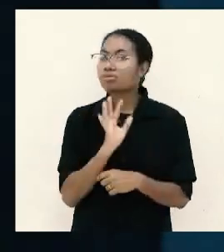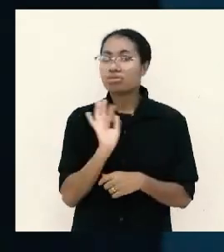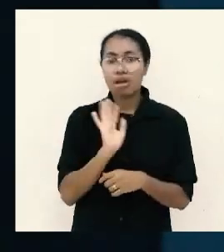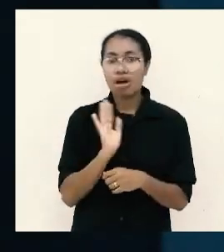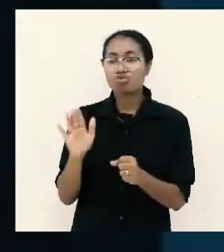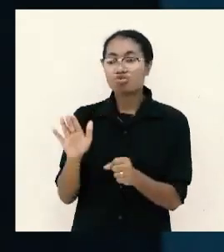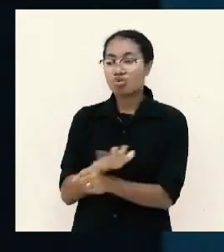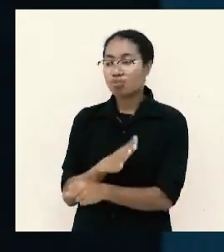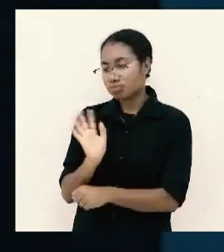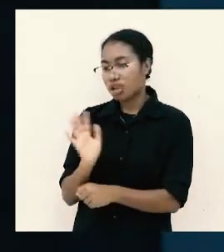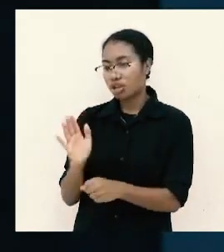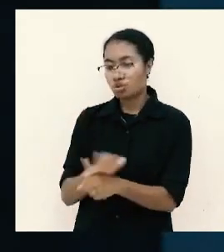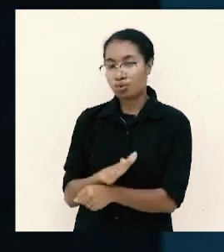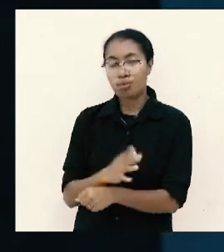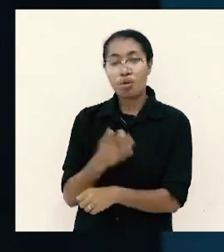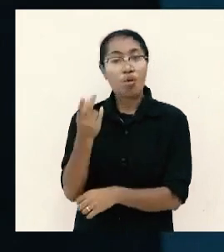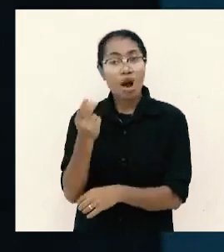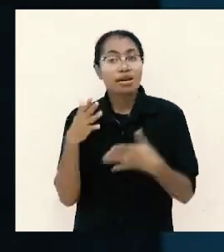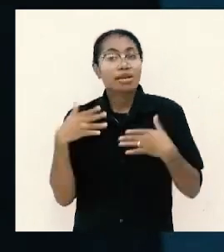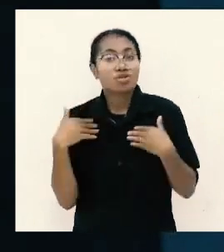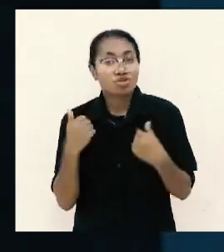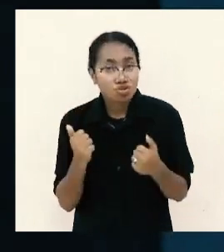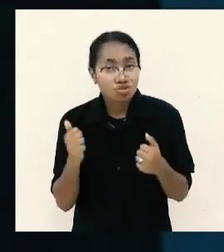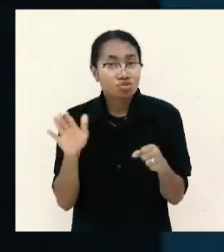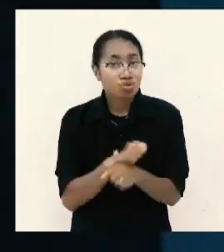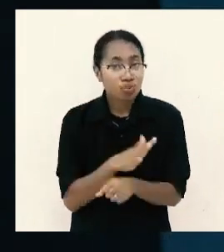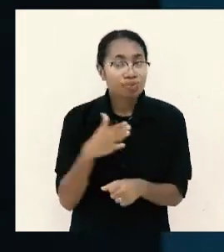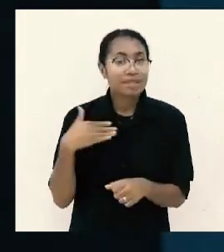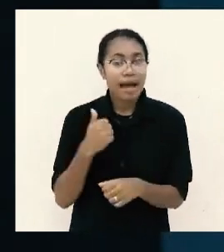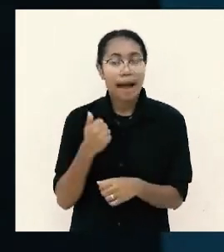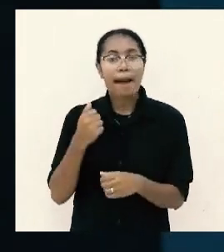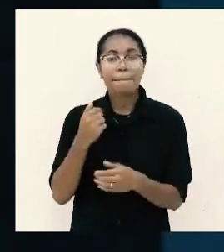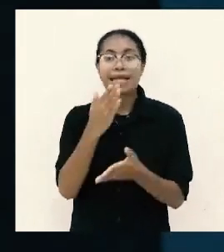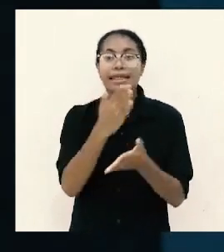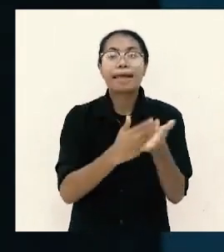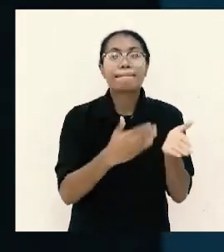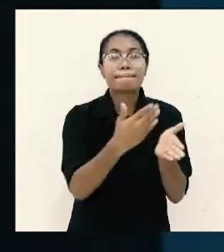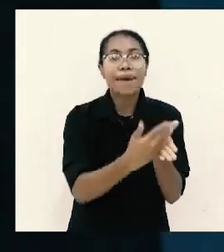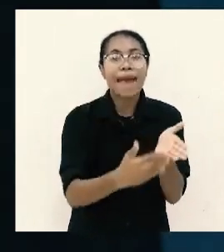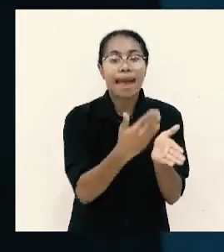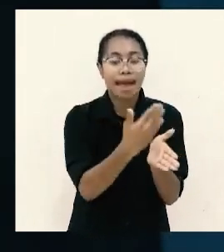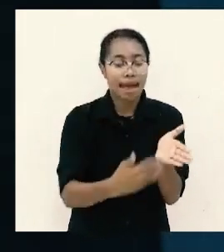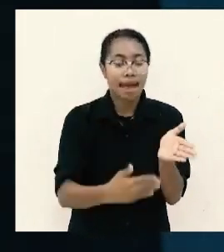uang ini hanya cukup beli tempe saya realistis